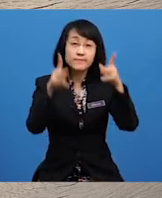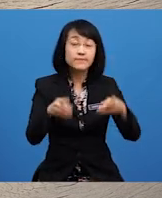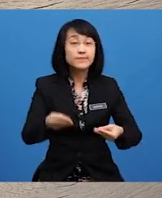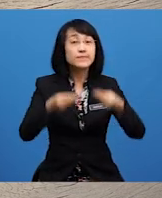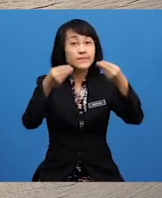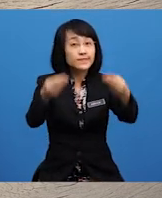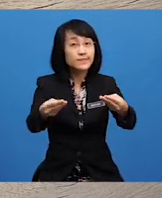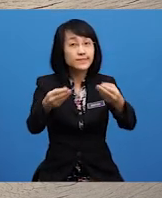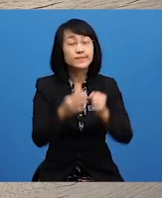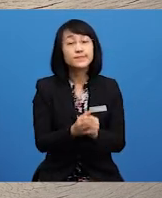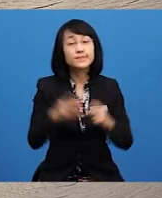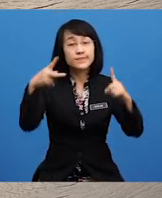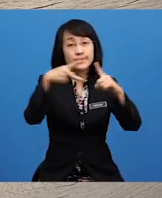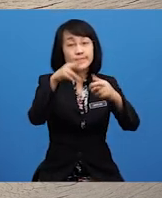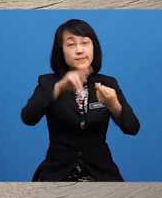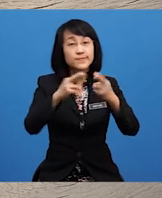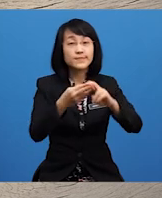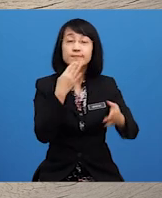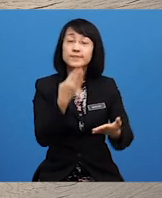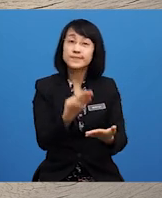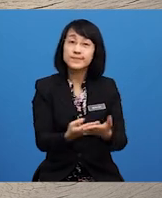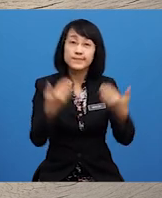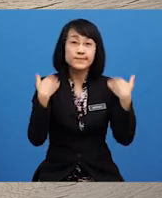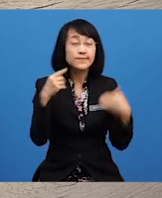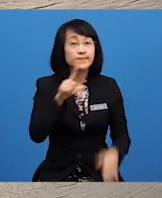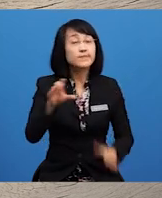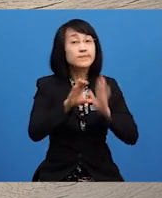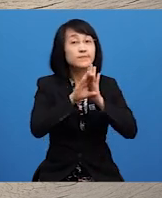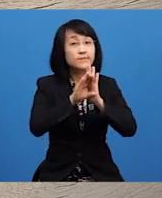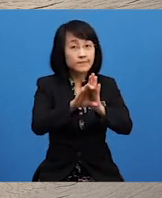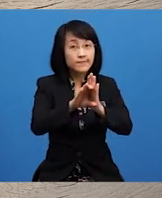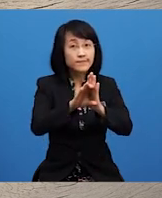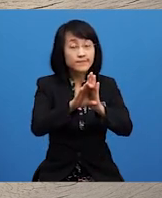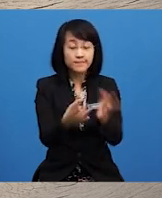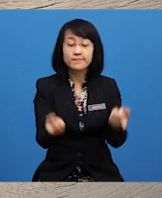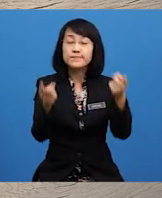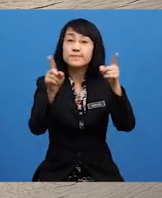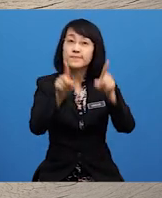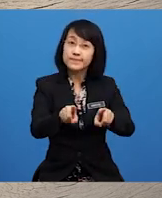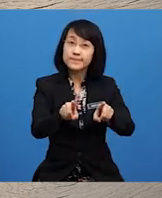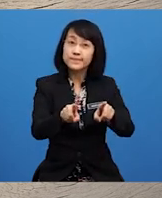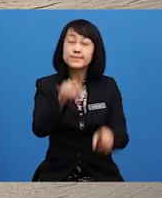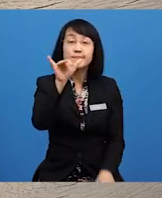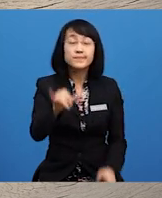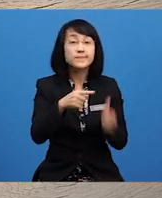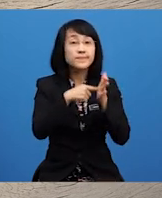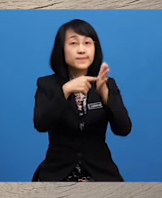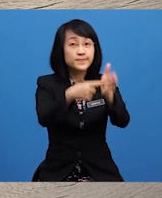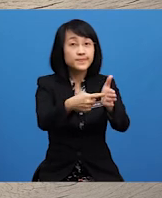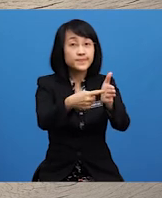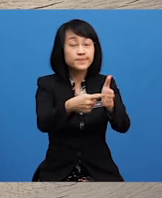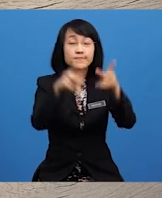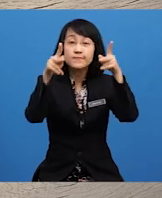hulurkan kepada rakan baik Adalah contoh peristiwa Yang menunjukkan